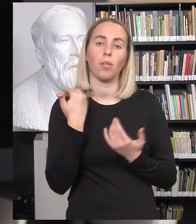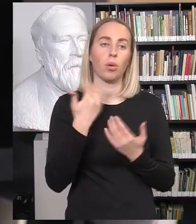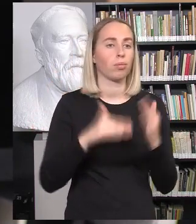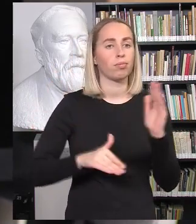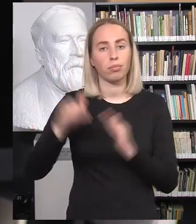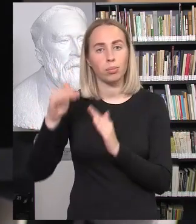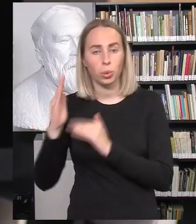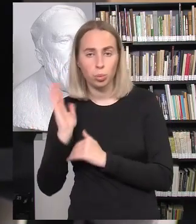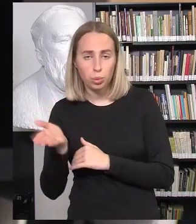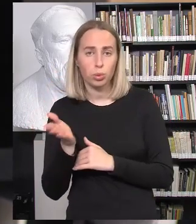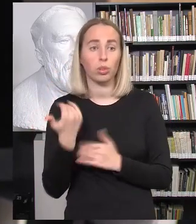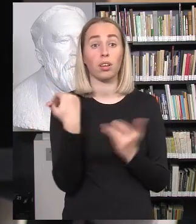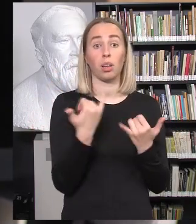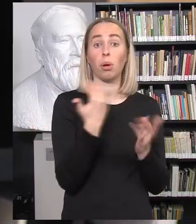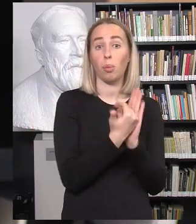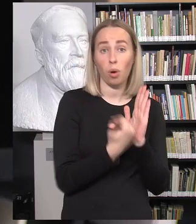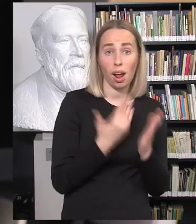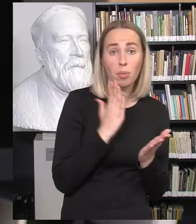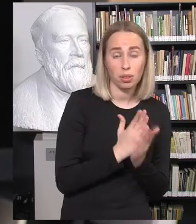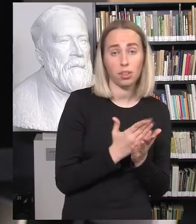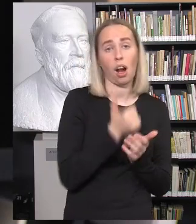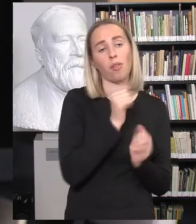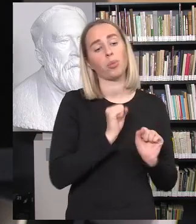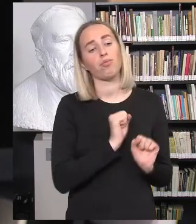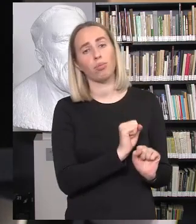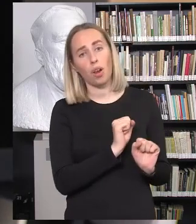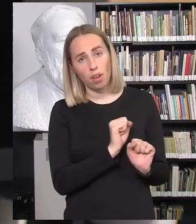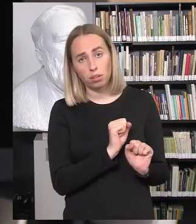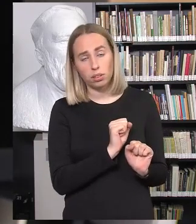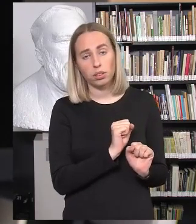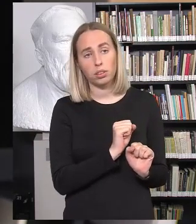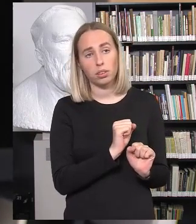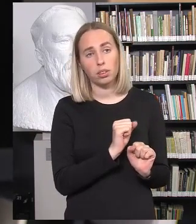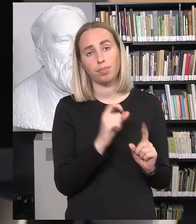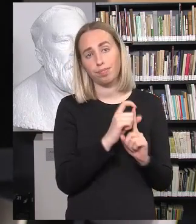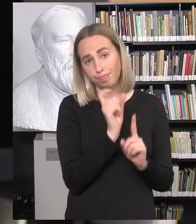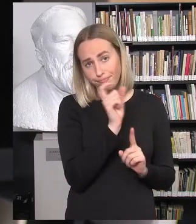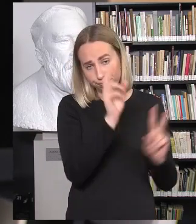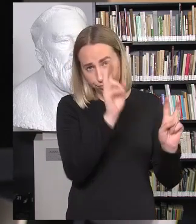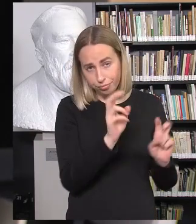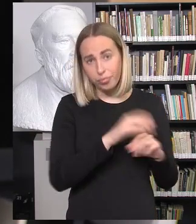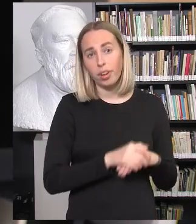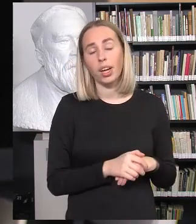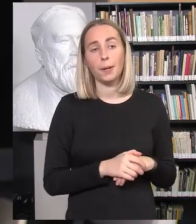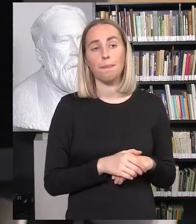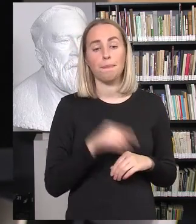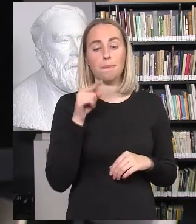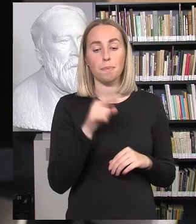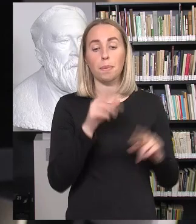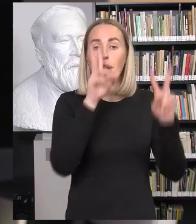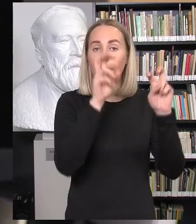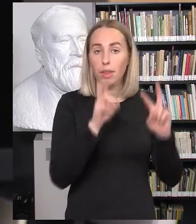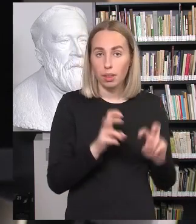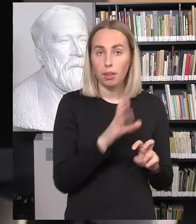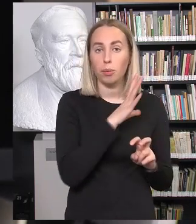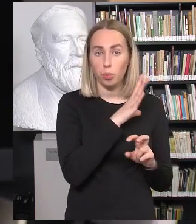tų programų, kurios šiandien veikia po prevencinių programų, na, žodžiu, pavadinimais, mes padarėm tokias analizas